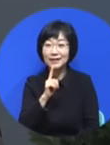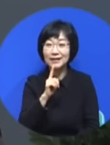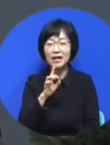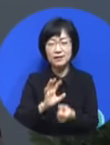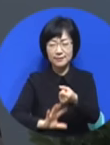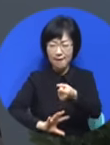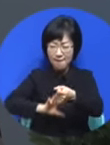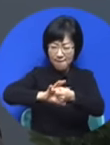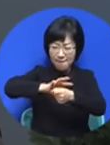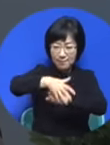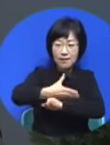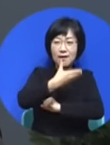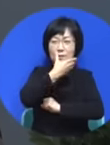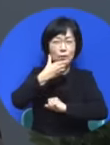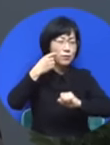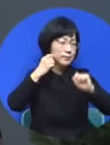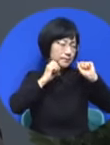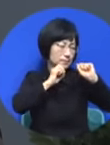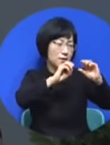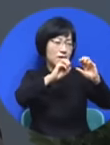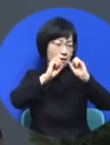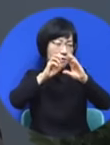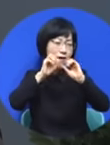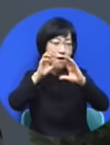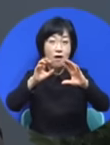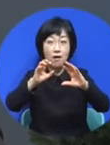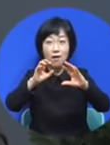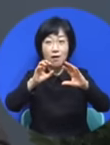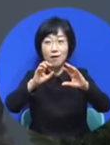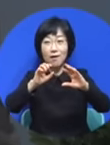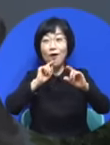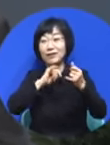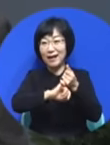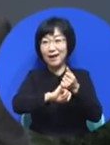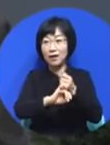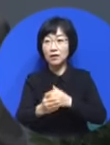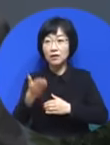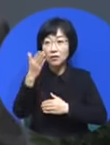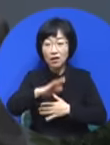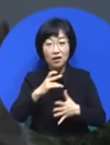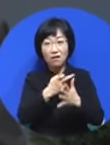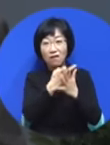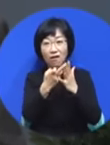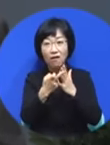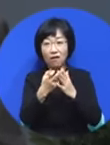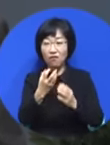세계보고만 꼭 해야 돼요. 이걸 보고 교만하다 이렇게 말하면 안 돼요.